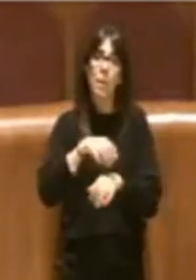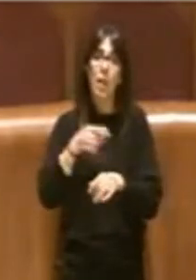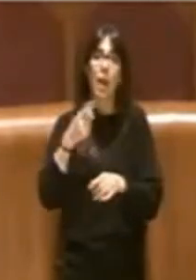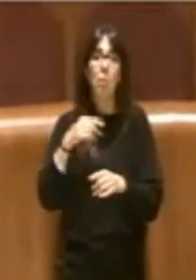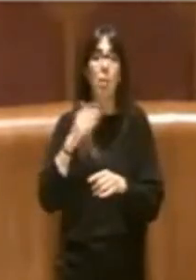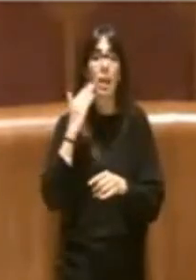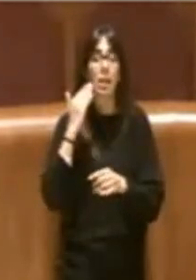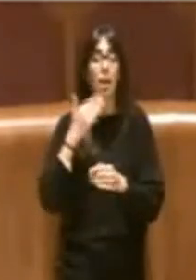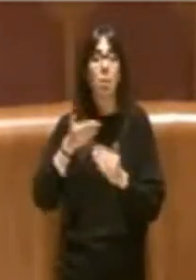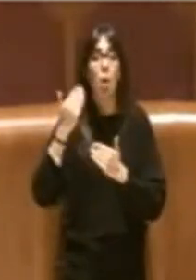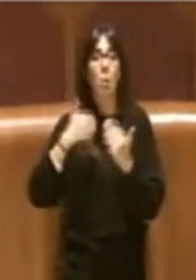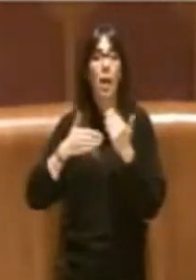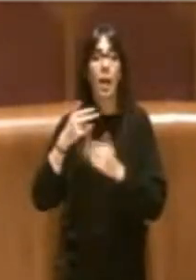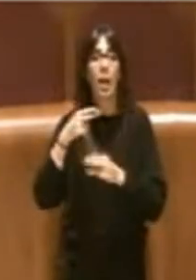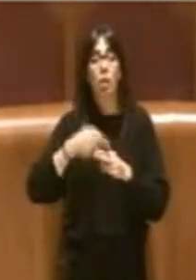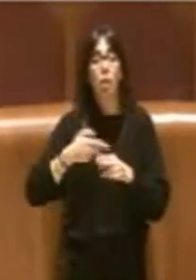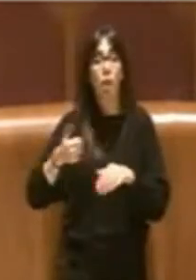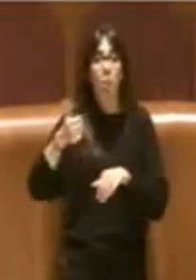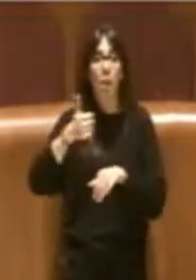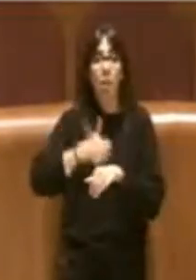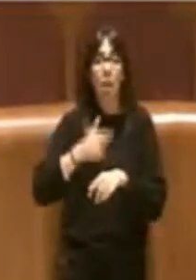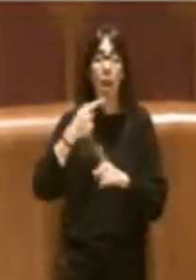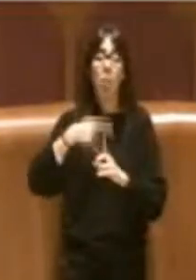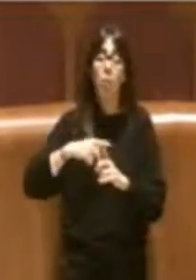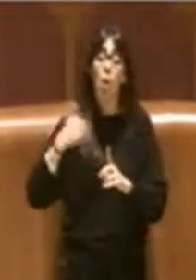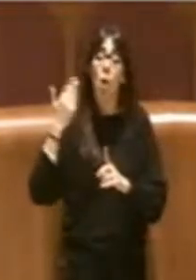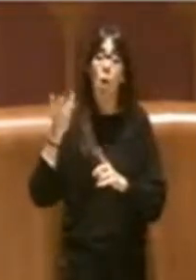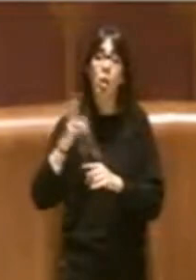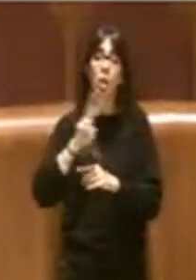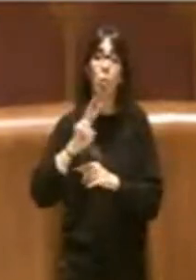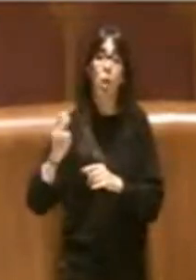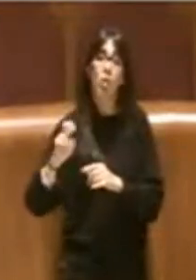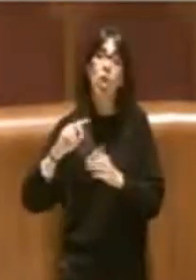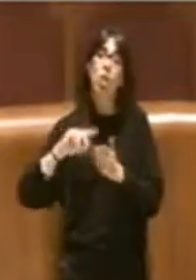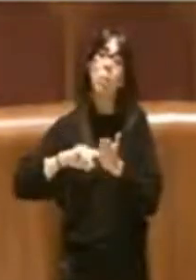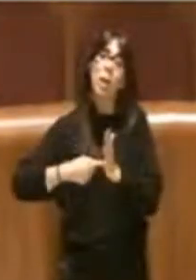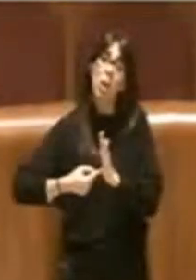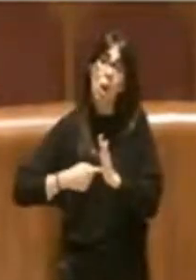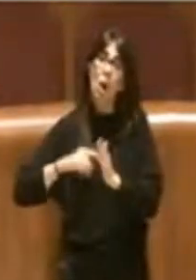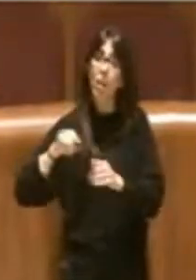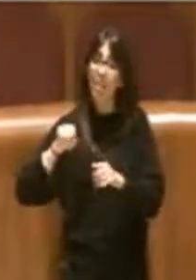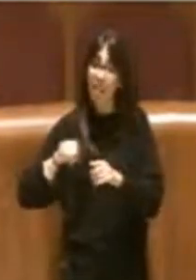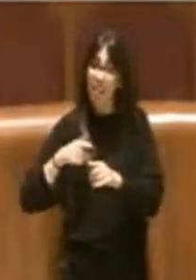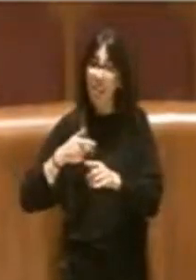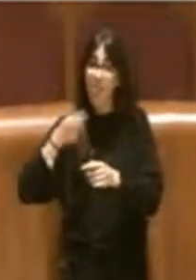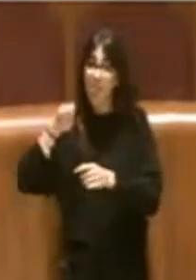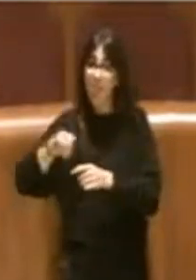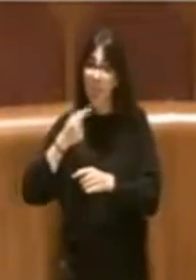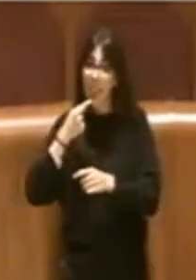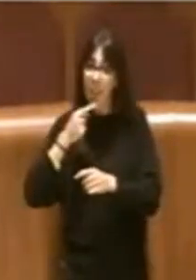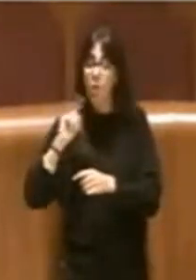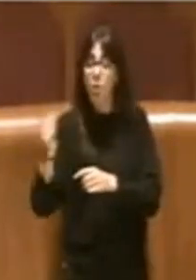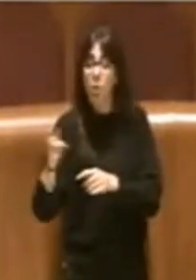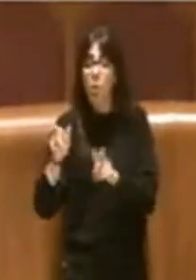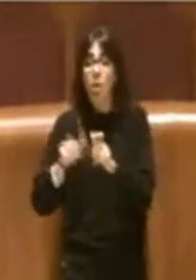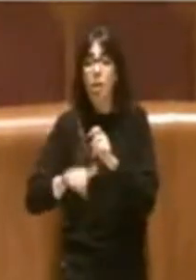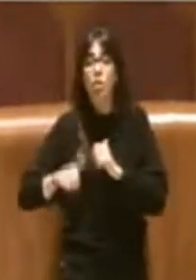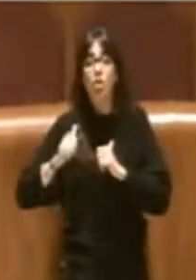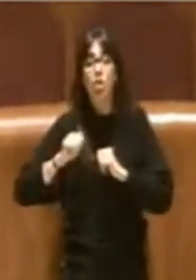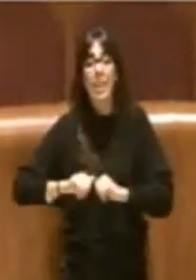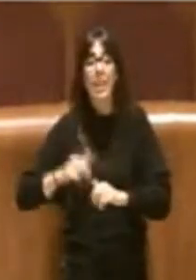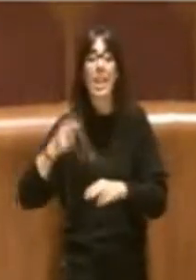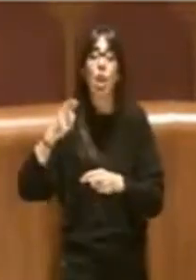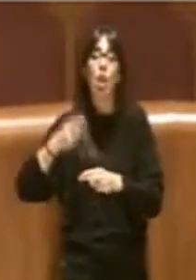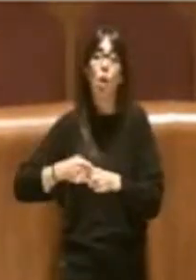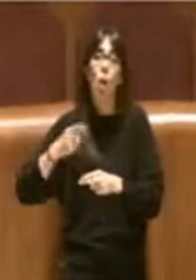oltre duecento milioni che tutti i romani versano alla gestione commissariale al